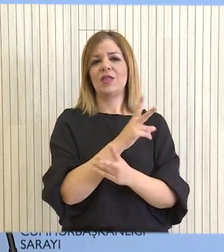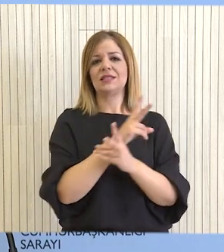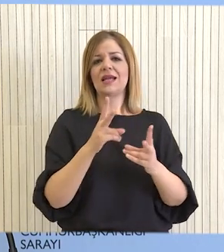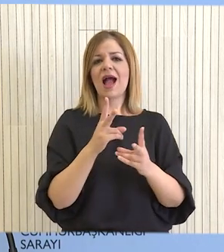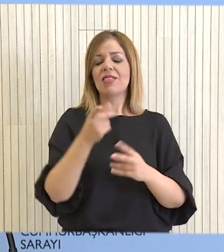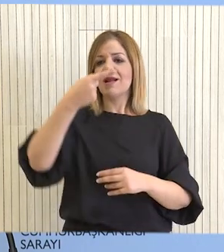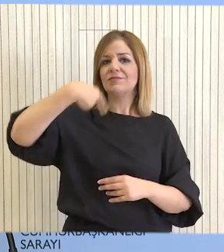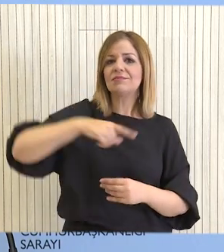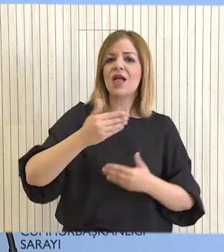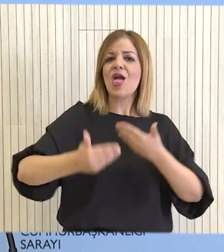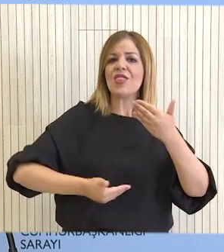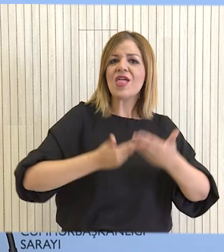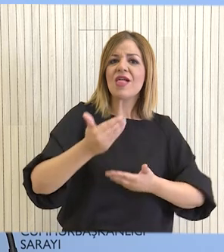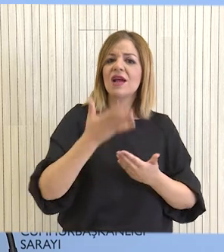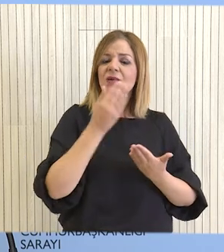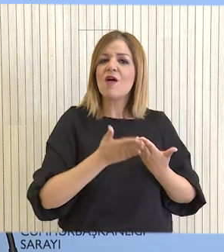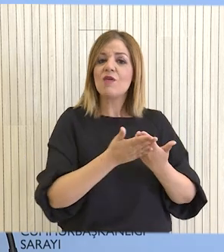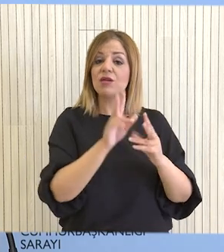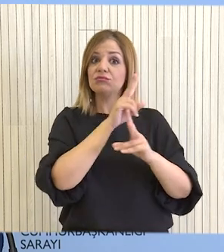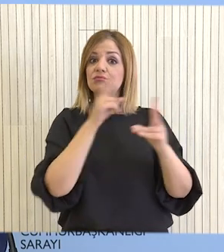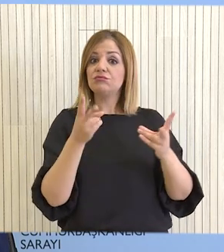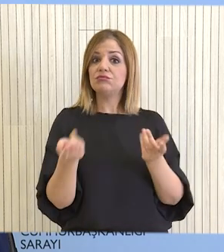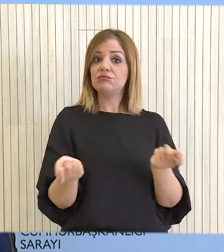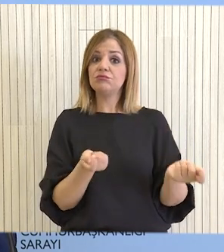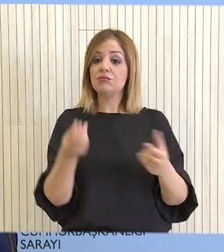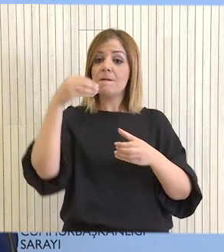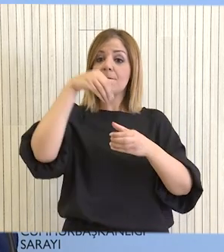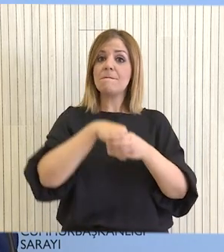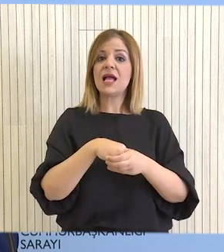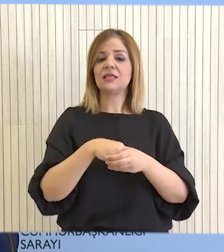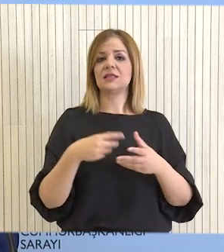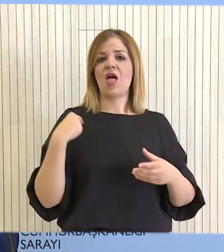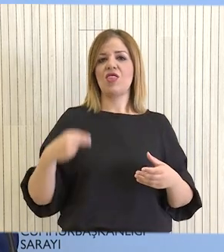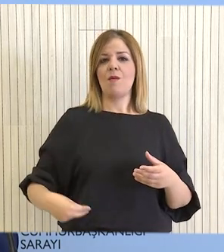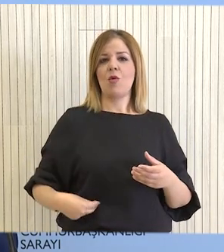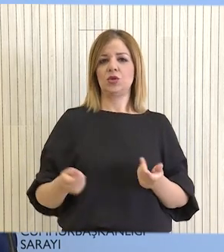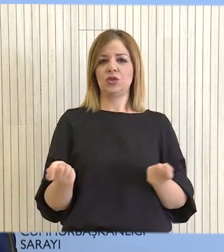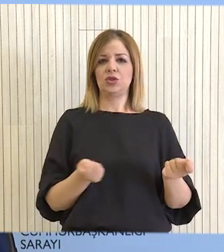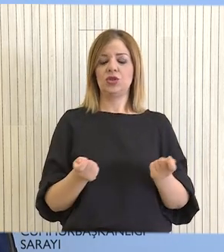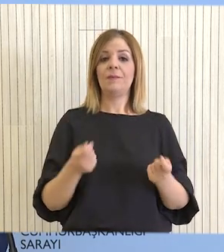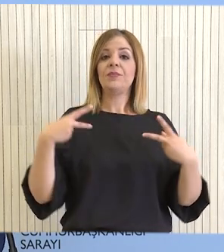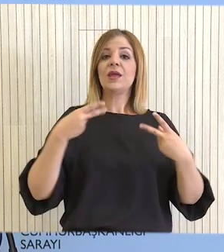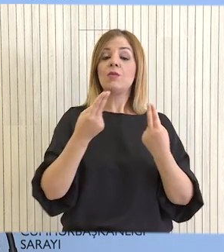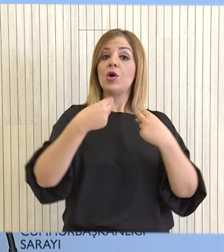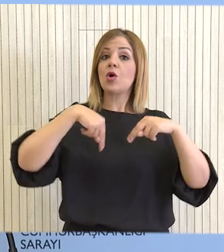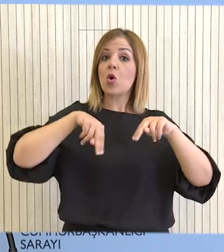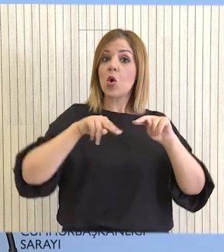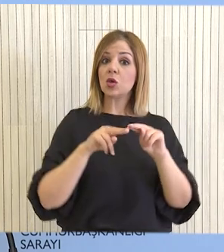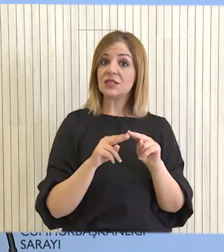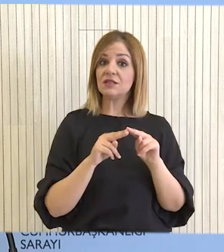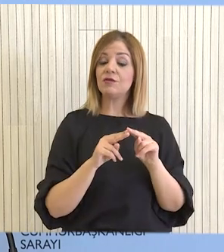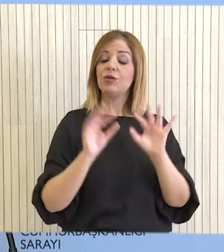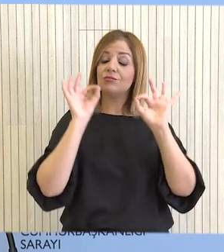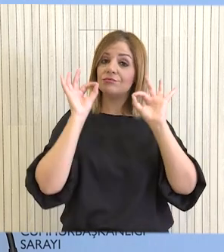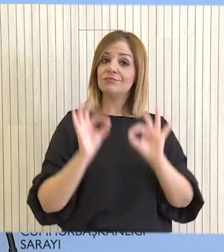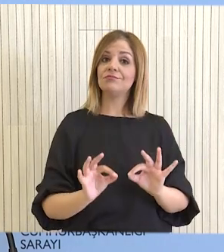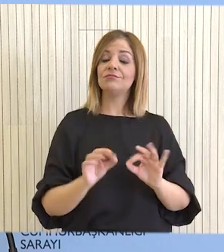πολιτικών και διαδικασιών που ενισχύουν τη διαφάνεια και την αξιοκρατία στην δημόσια ζωή. Το Υπουργικό Συμβούλιο, εντός ακριβώς αυτού του